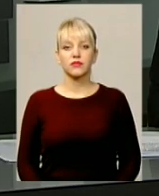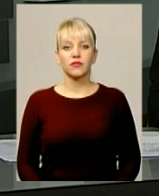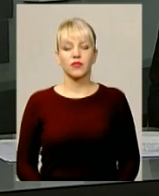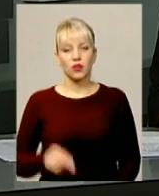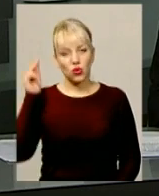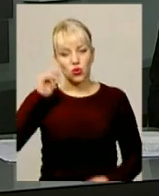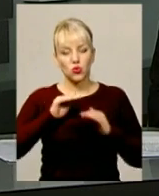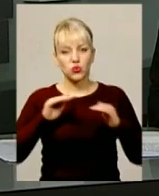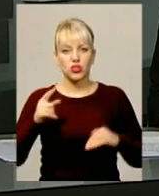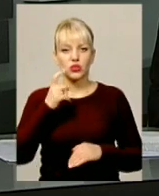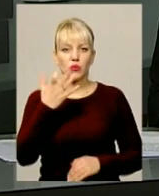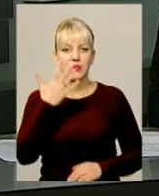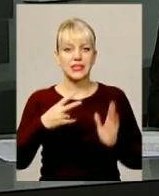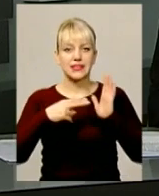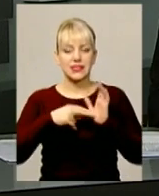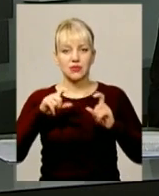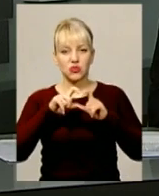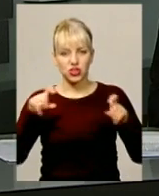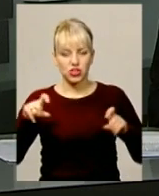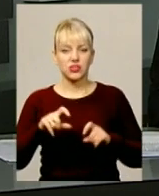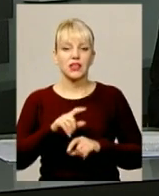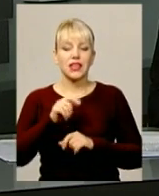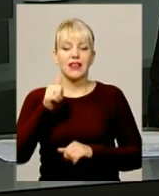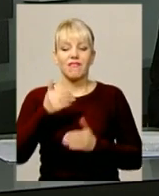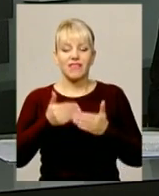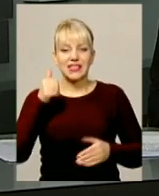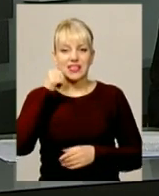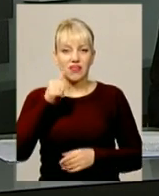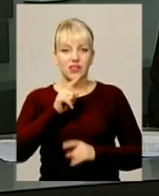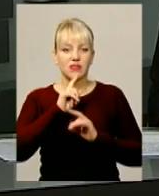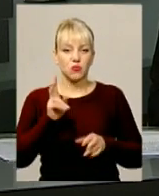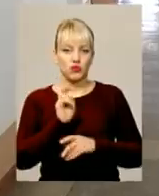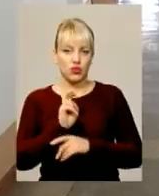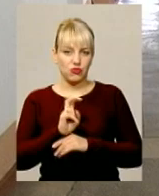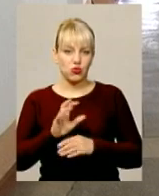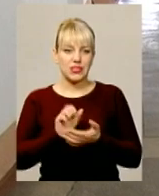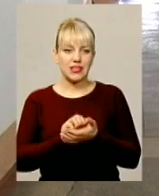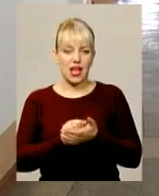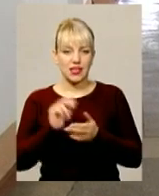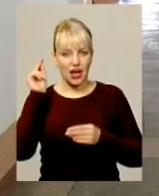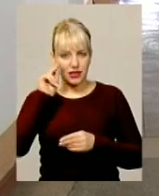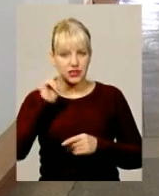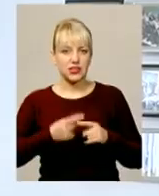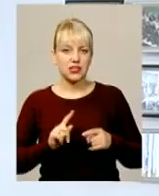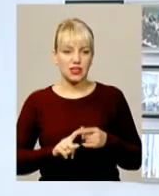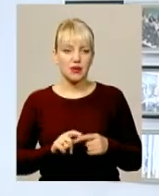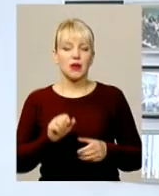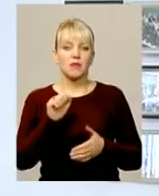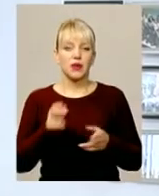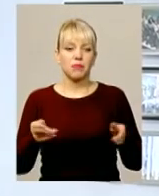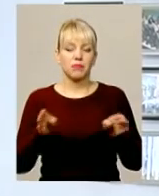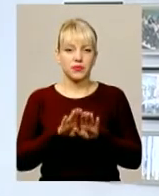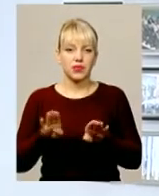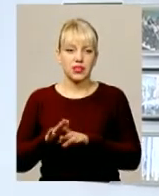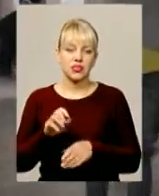Учні 157 шкіл краю відзавтра не відвітуватимуть заняття. Роботу навчальних закладів припинили через підвищення